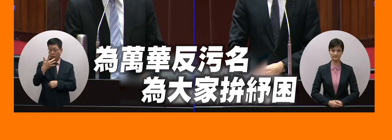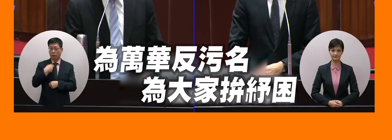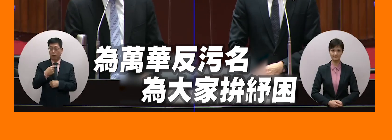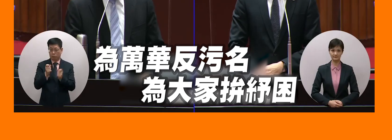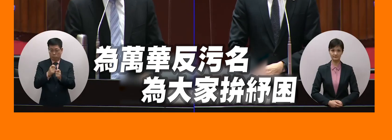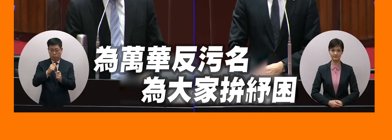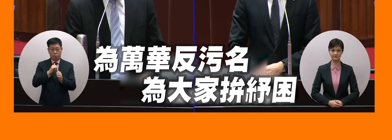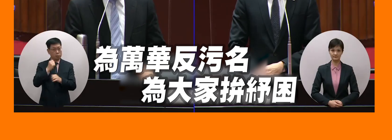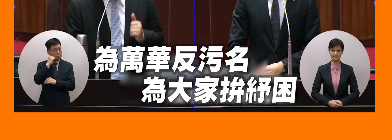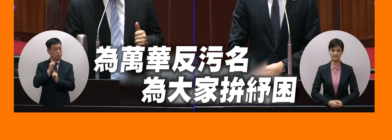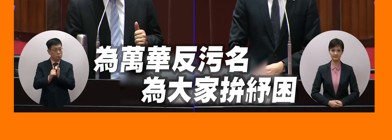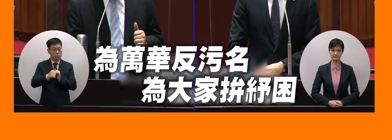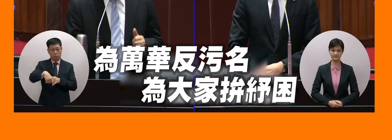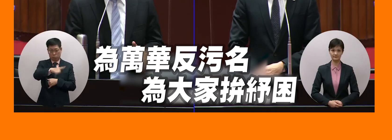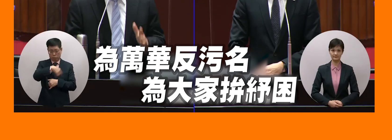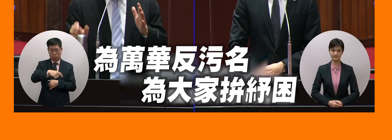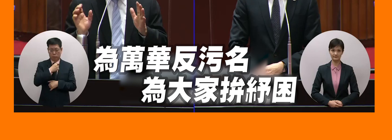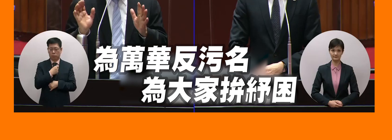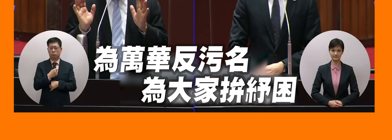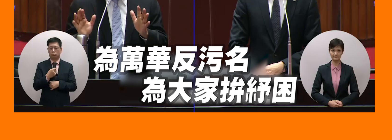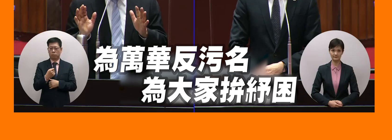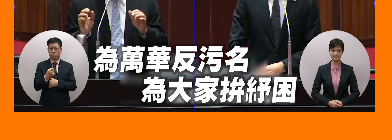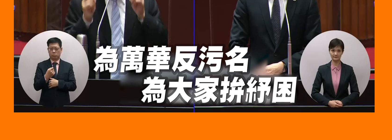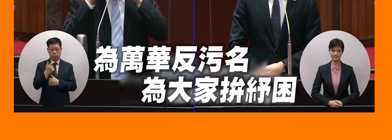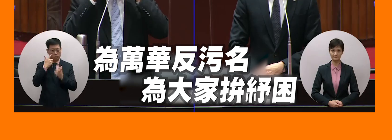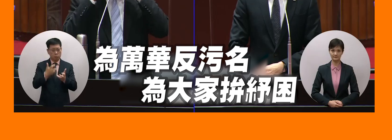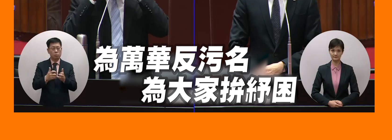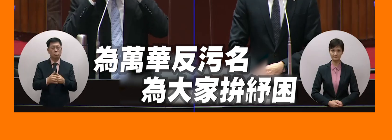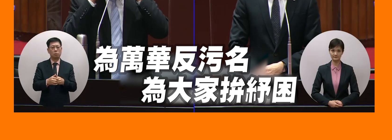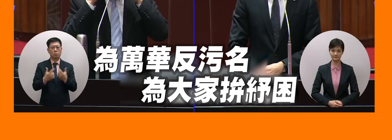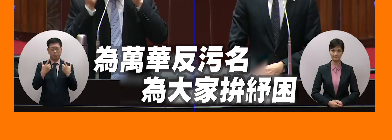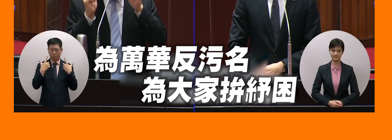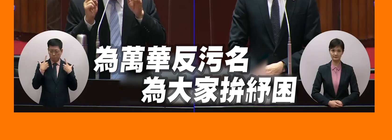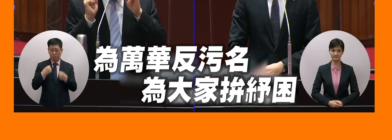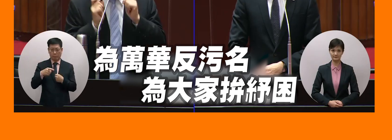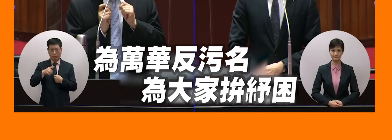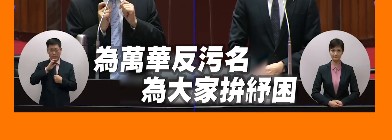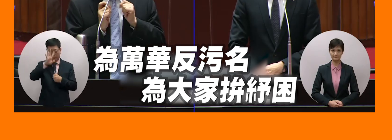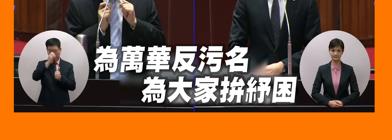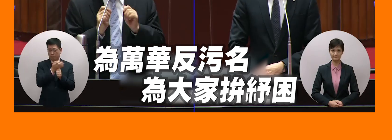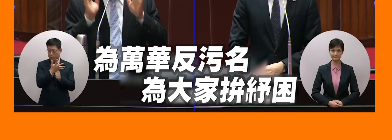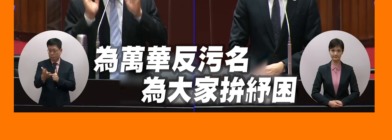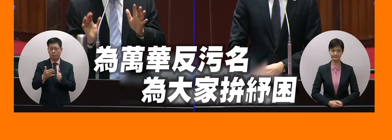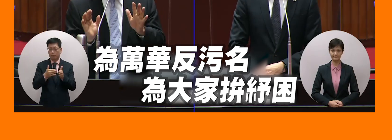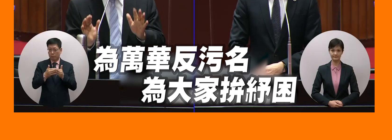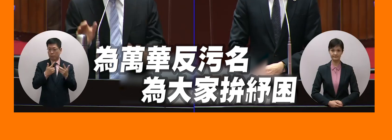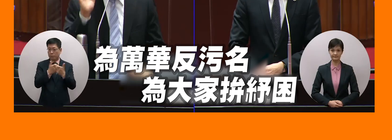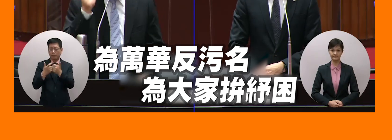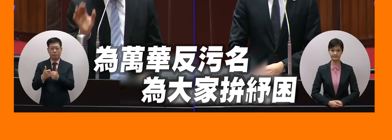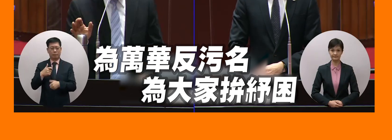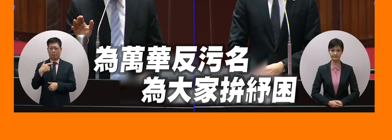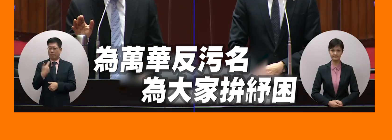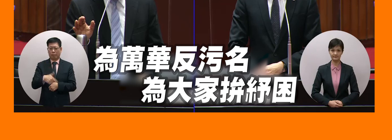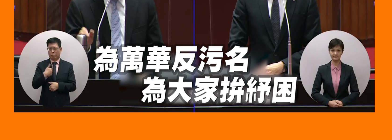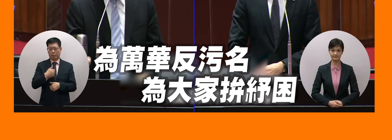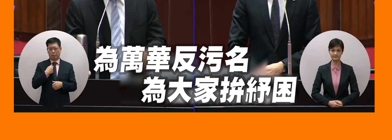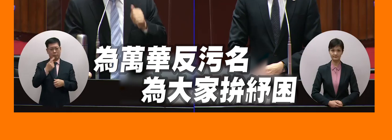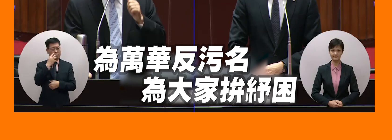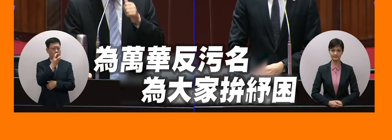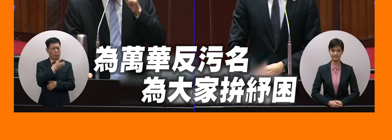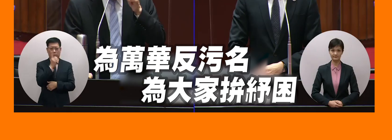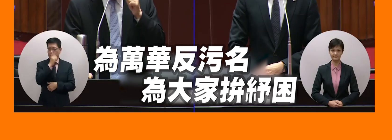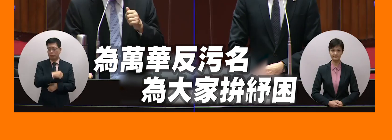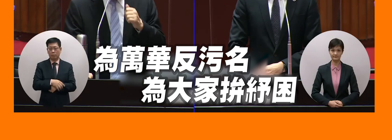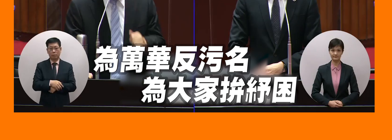區民眾大家要緊這完全是看疫情的需要不是去世